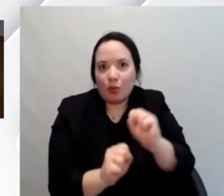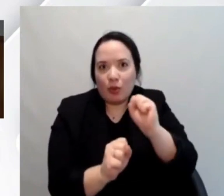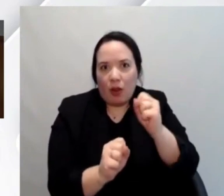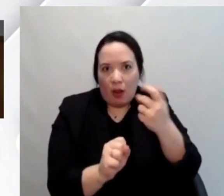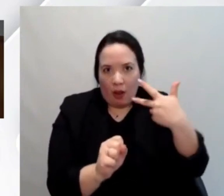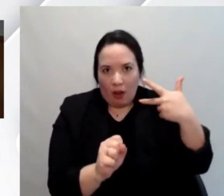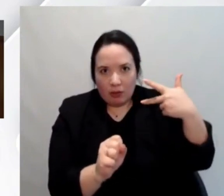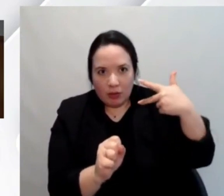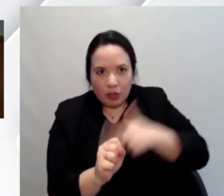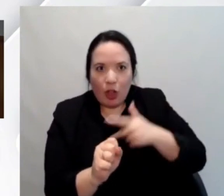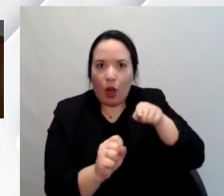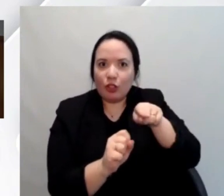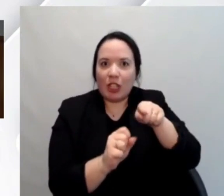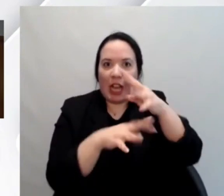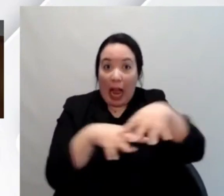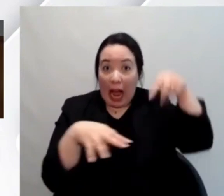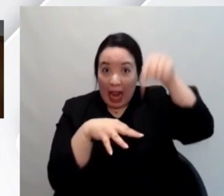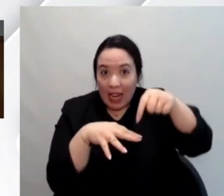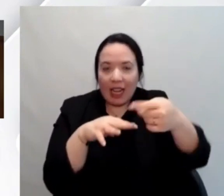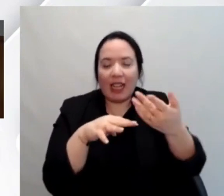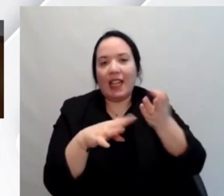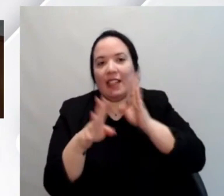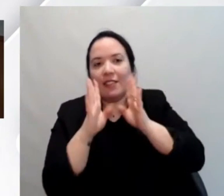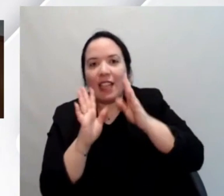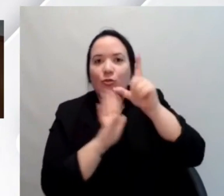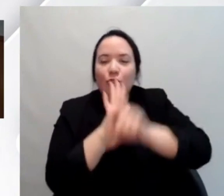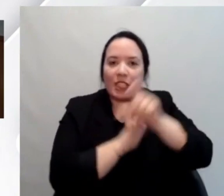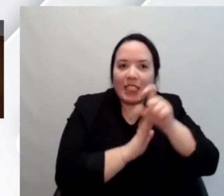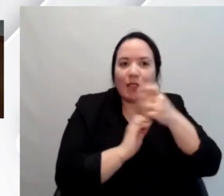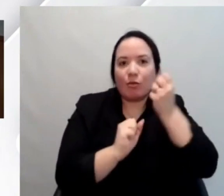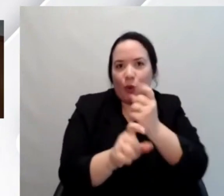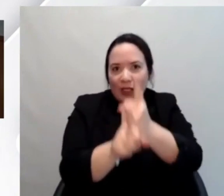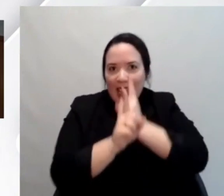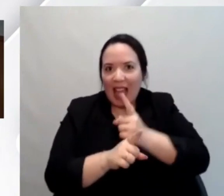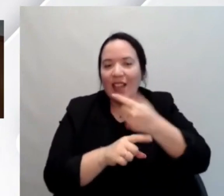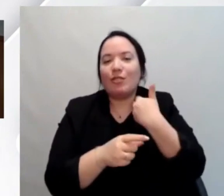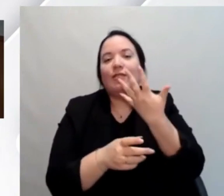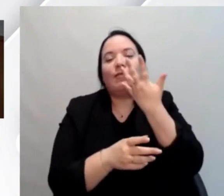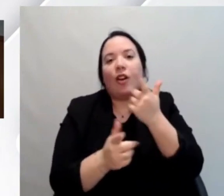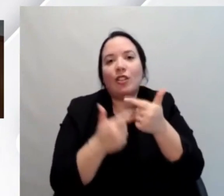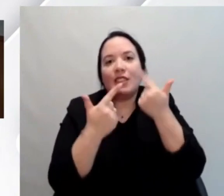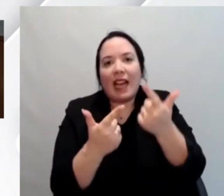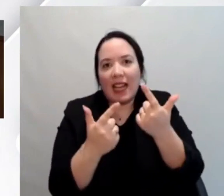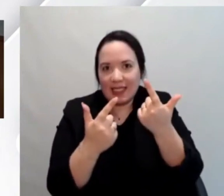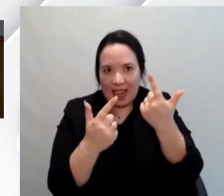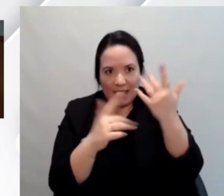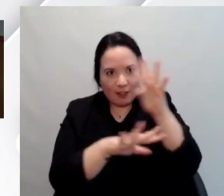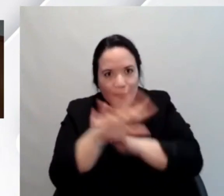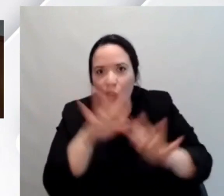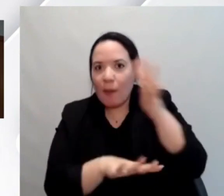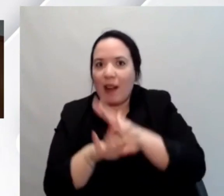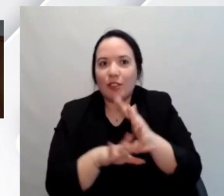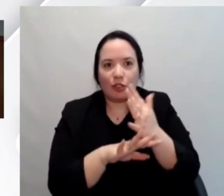in particolare ricordo sempre la la quantità di informazioni di video di